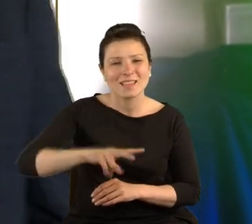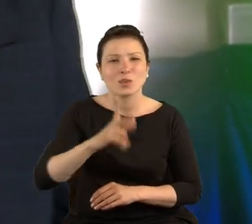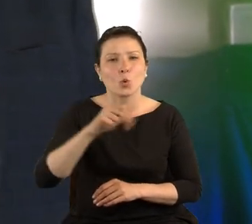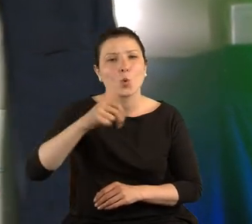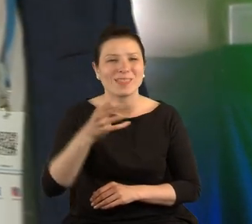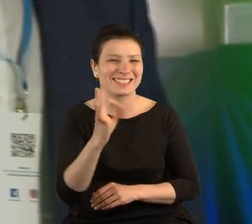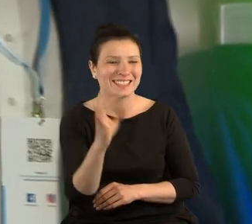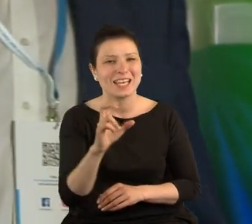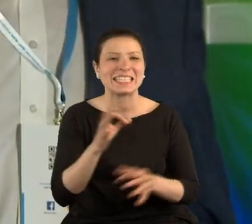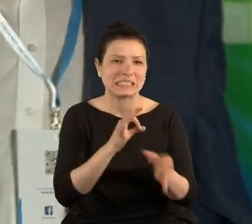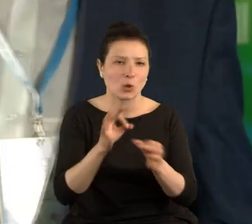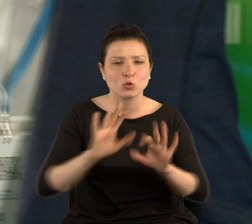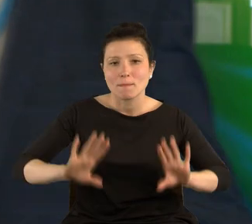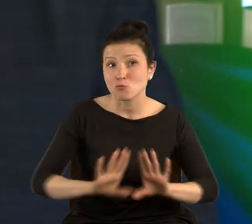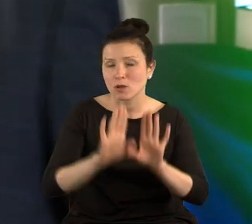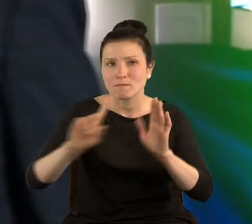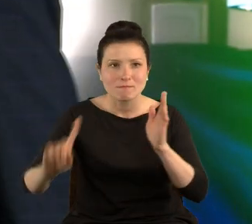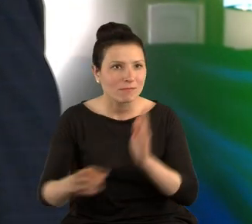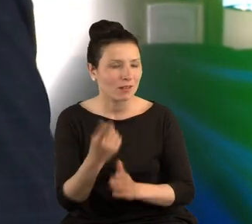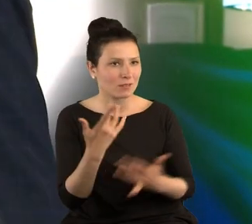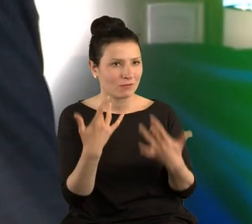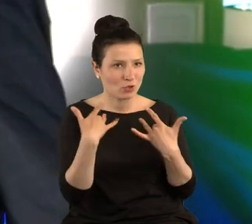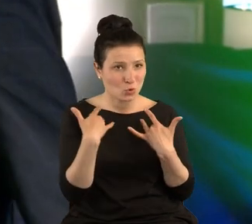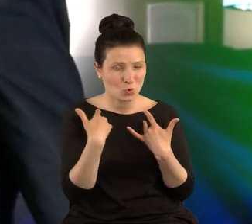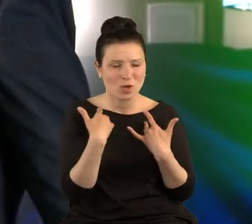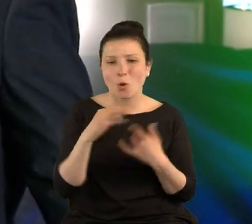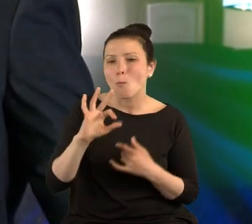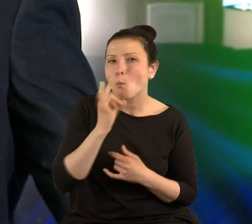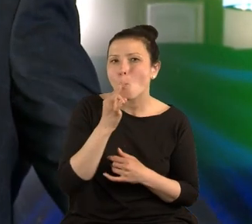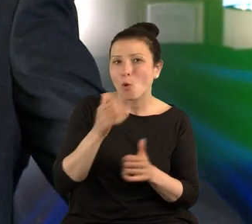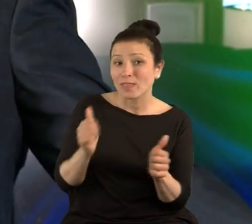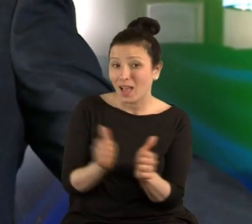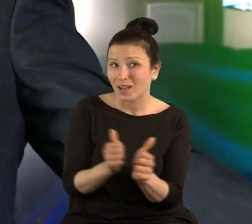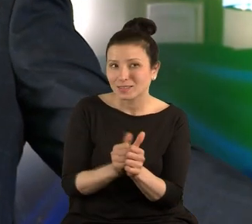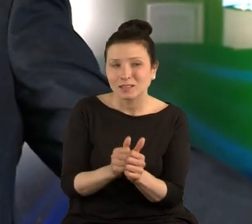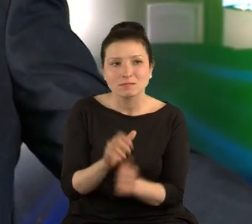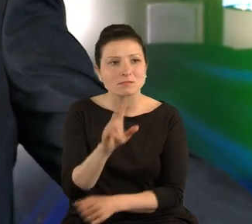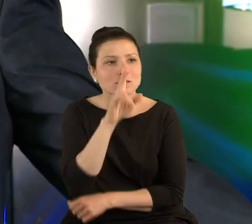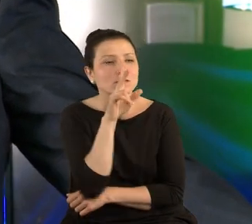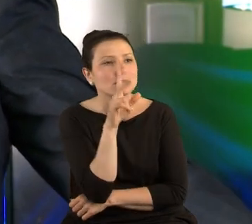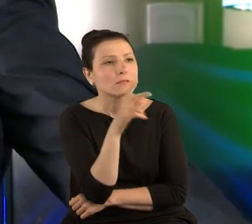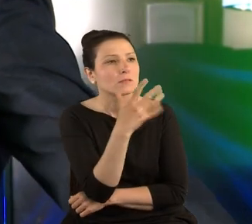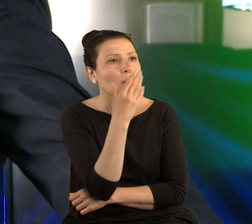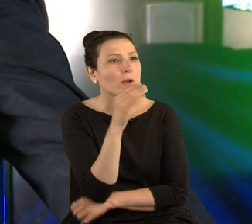i pierwszy raz w życiu, jako młody asystent stanąłem przed oryginałami.